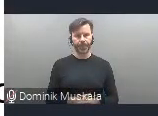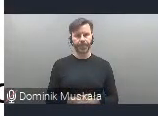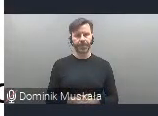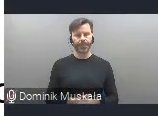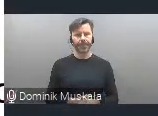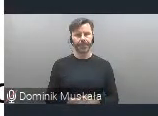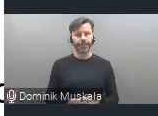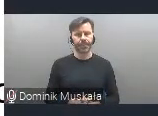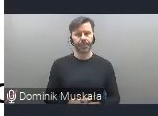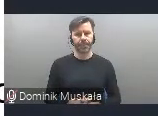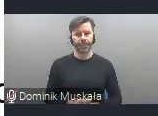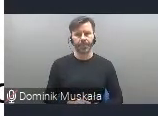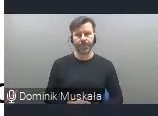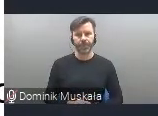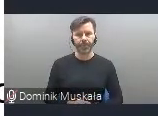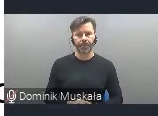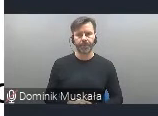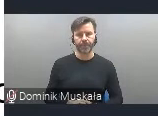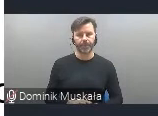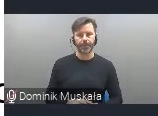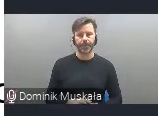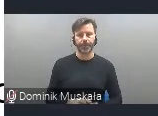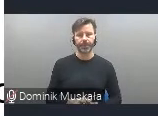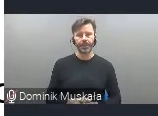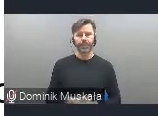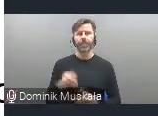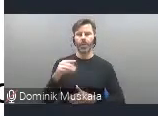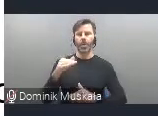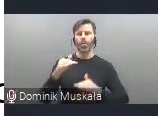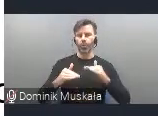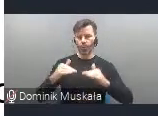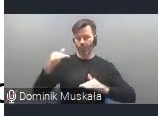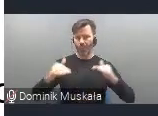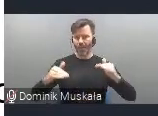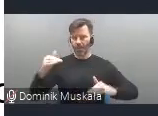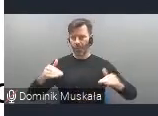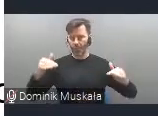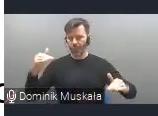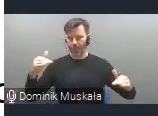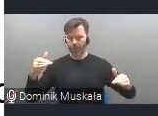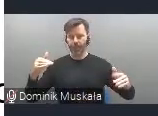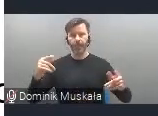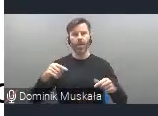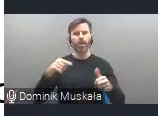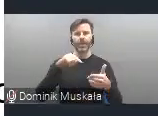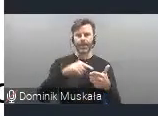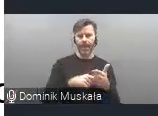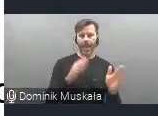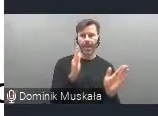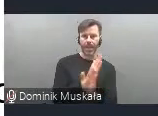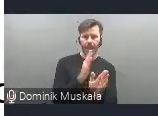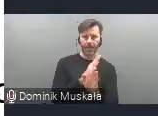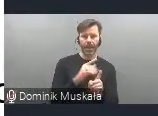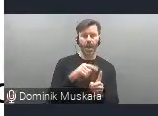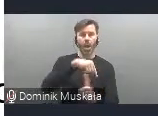funkcjonalność. Zrównoważoność to jest właśnie te od celów klimatycznych po obieg zamknięty, czy